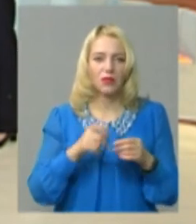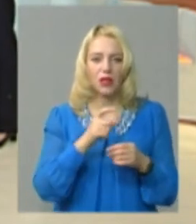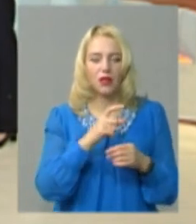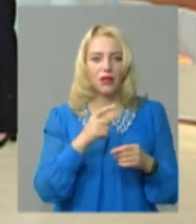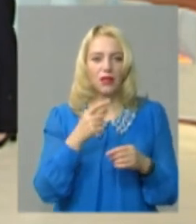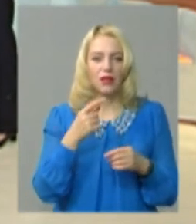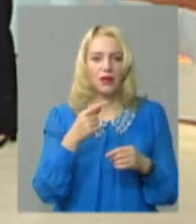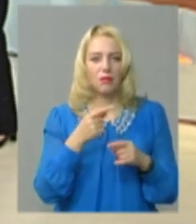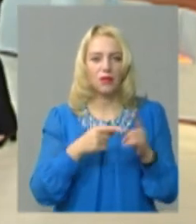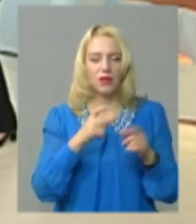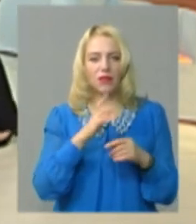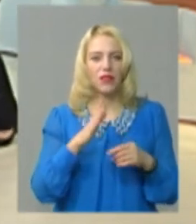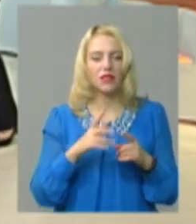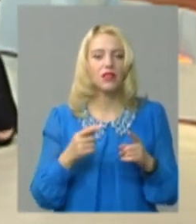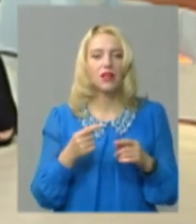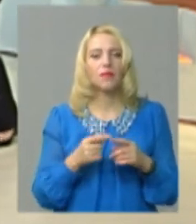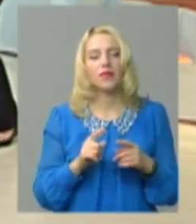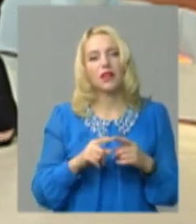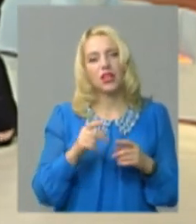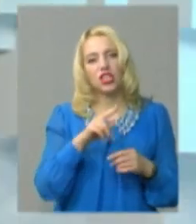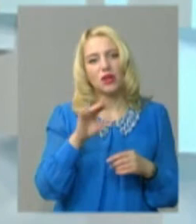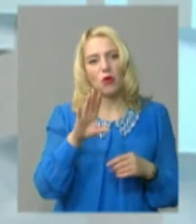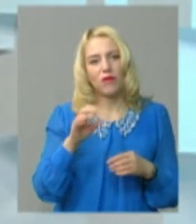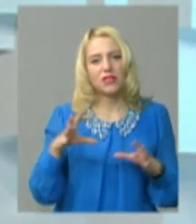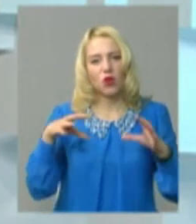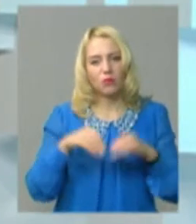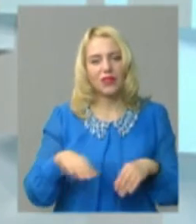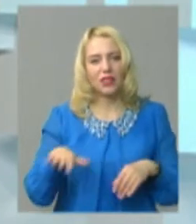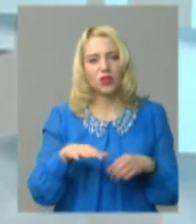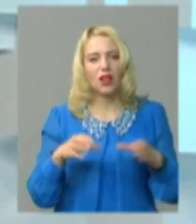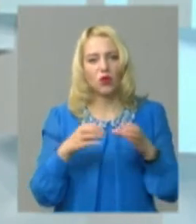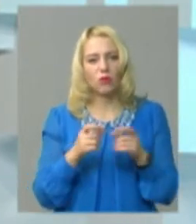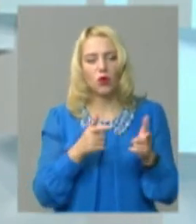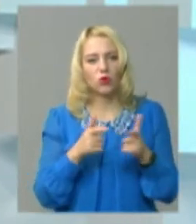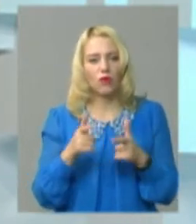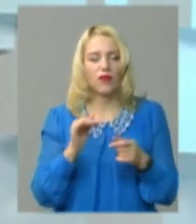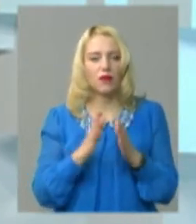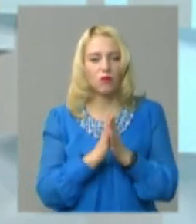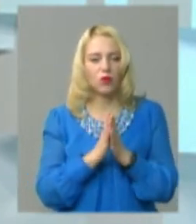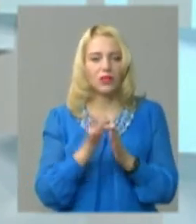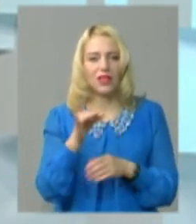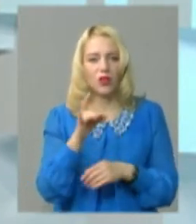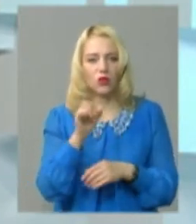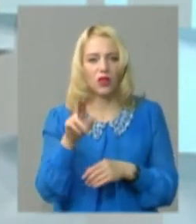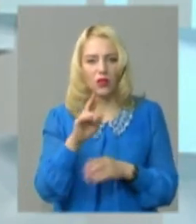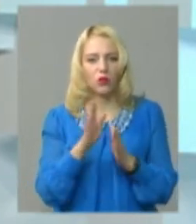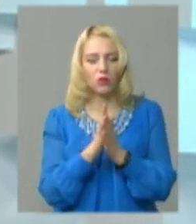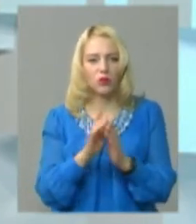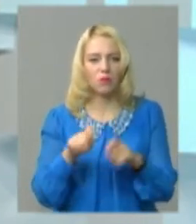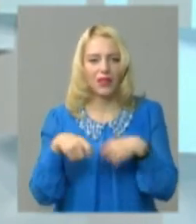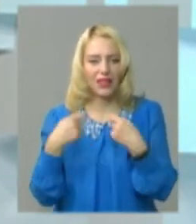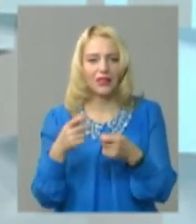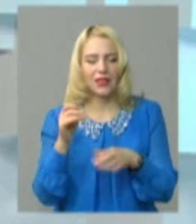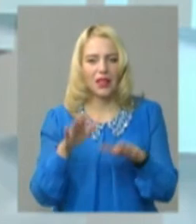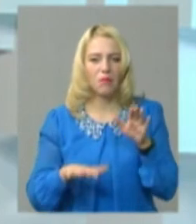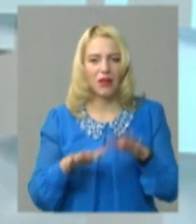в пів хвилинки вкладіться, щоб… Чумировецька об'єднана територіальна громада готова і просить вже який раз районну раду передати на